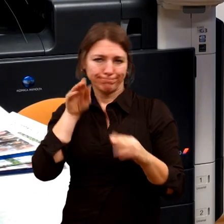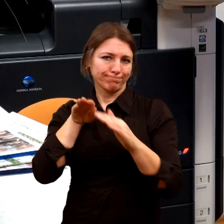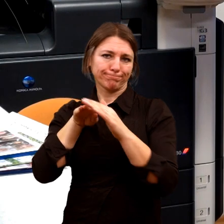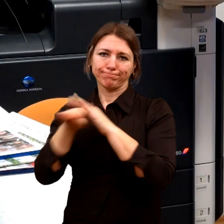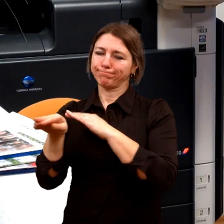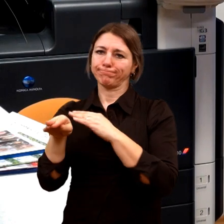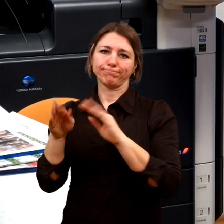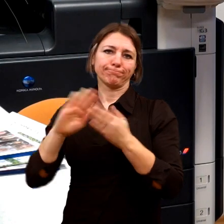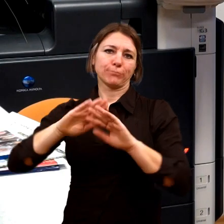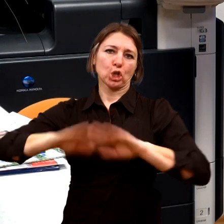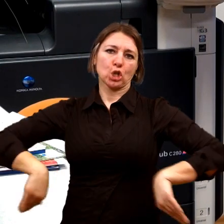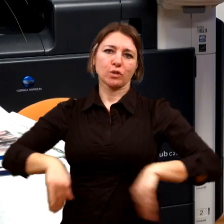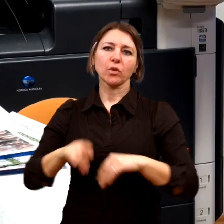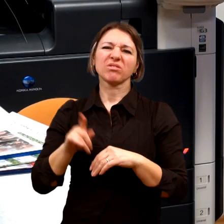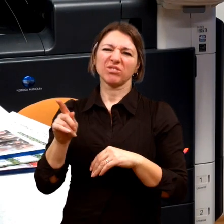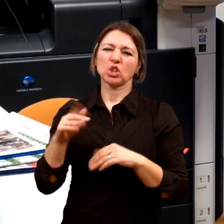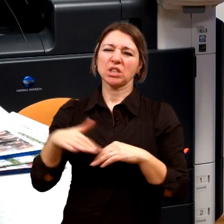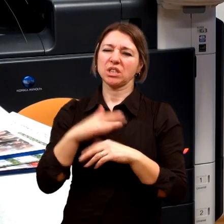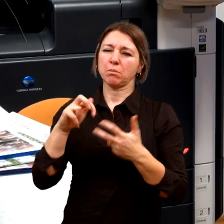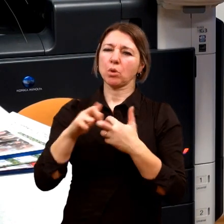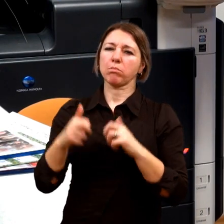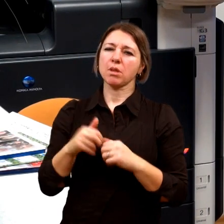takže pak třeba opouštějí rodiny, což mně přijde jako velmi složité.